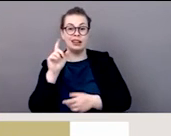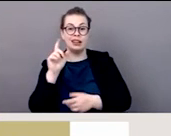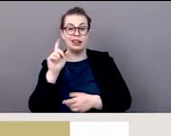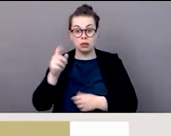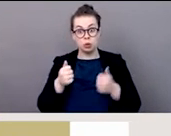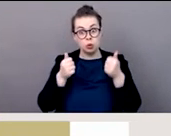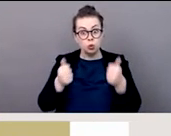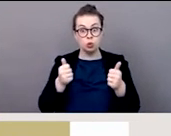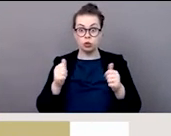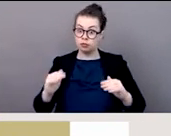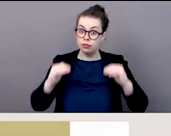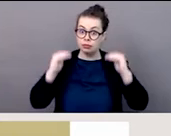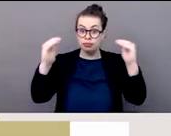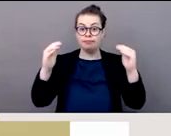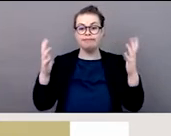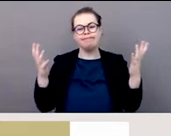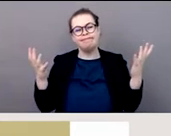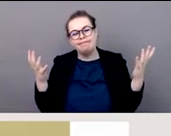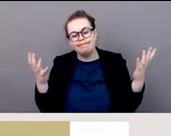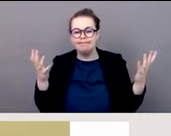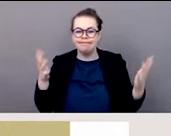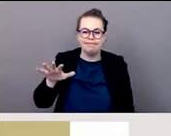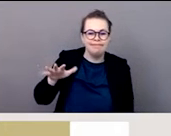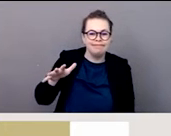pandémie aussi bien que l'efficacité de ces mesures